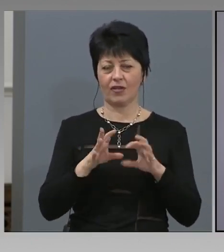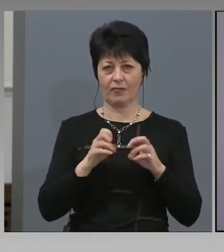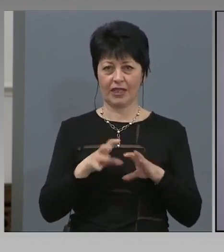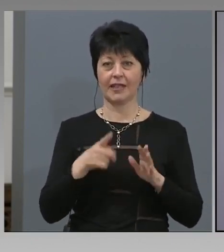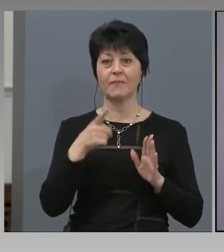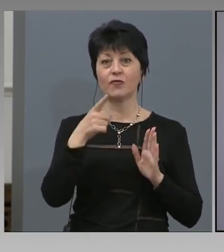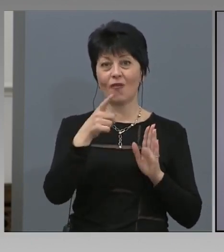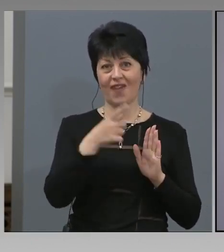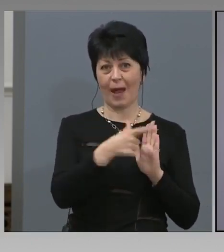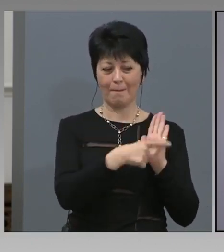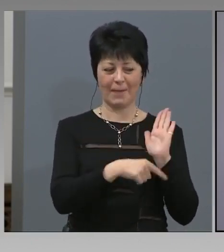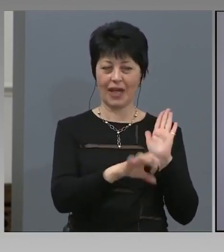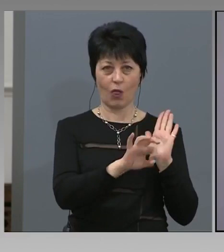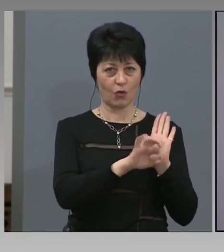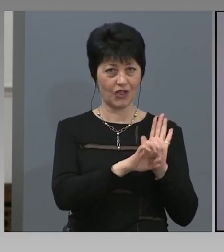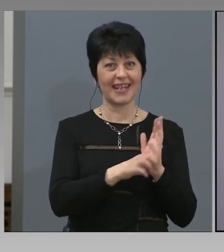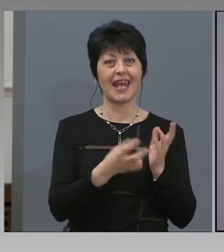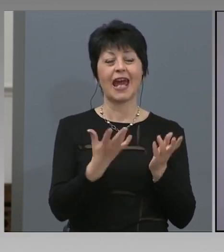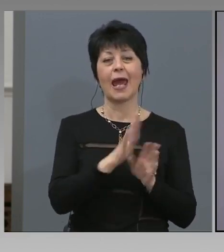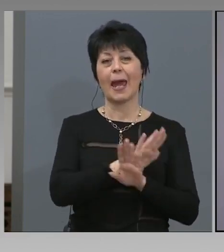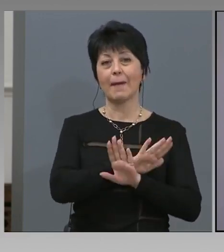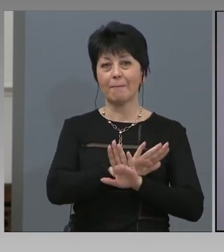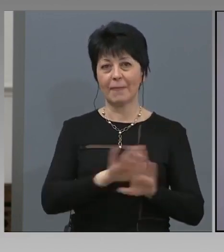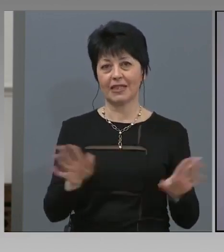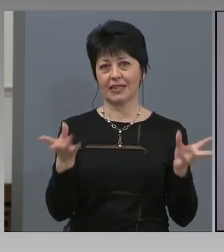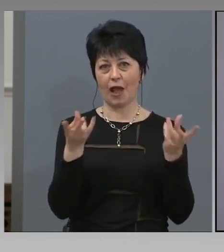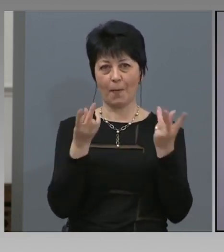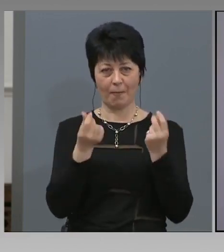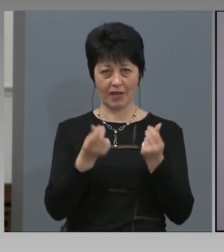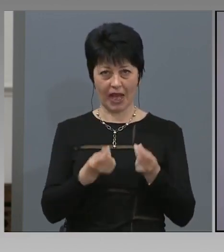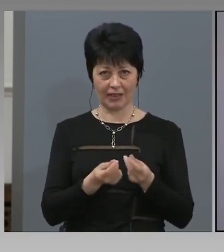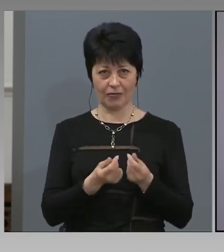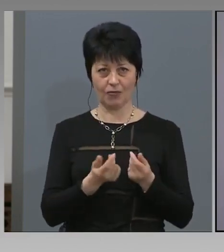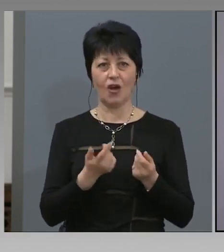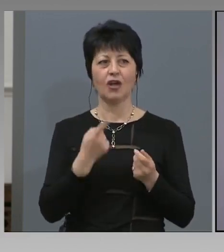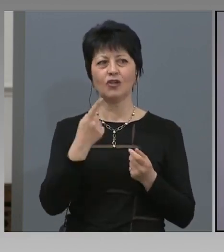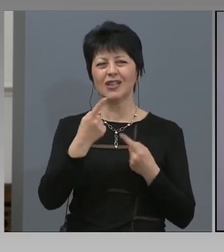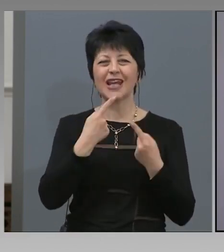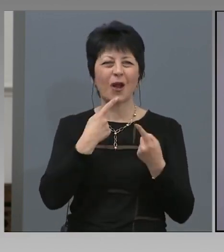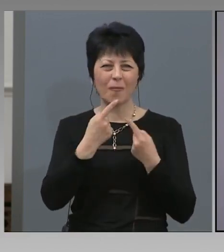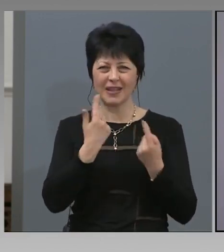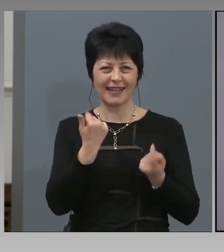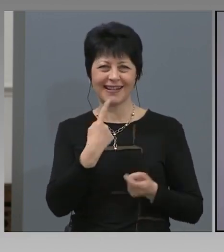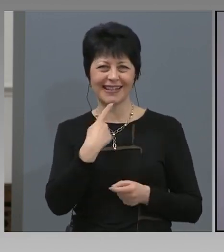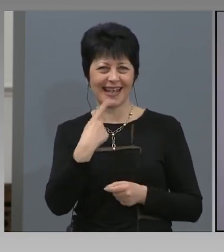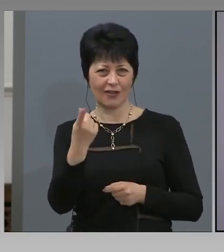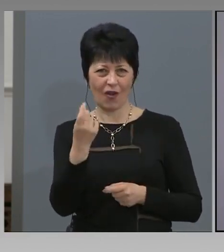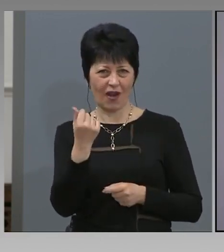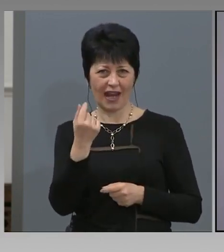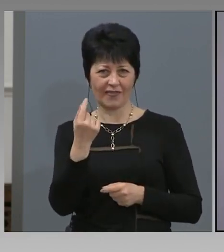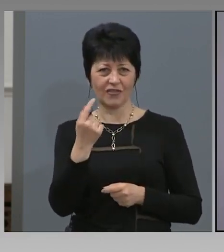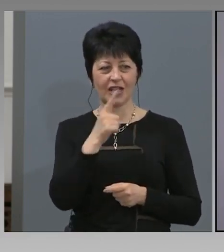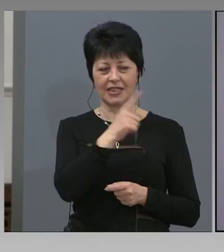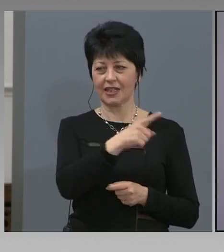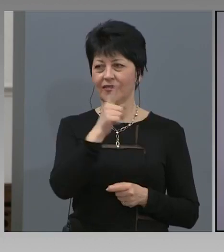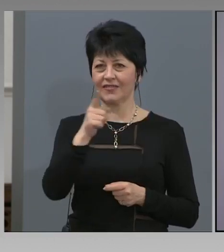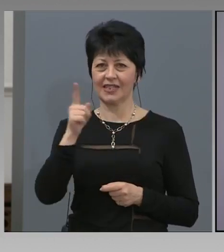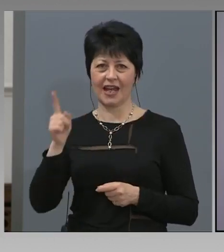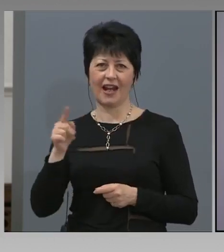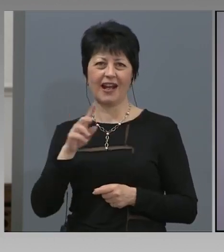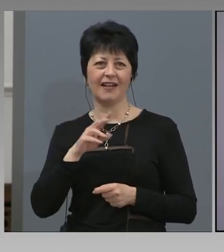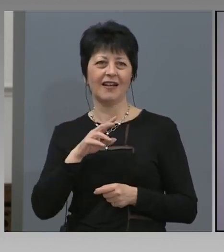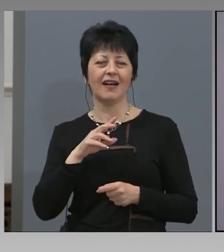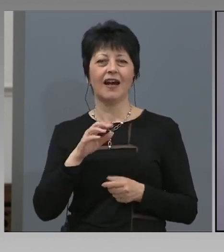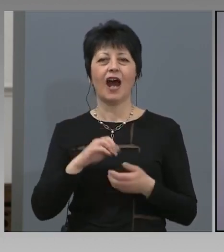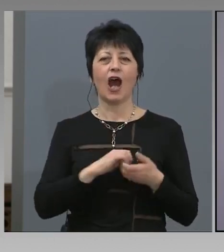безплатно. Коментарът ми за символичната цена от един елев е, че всяка една от трите компани е